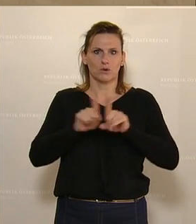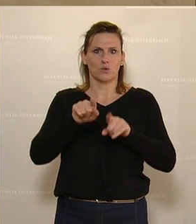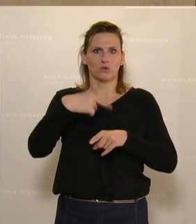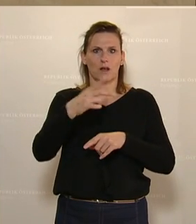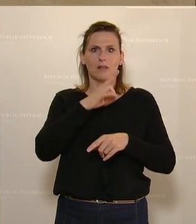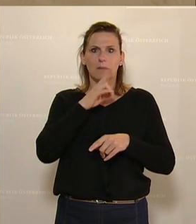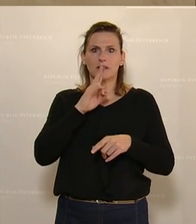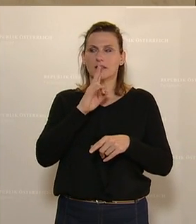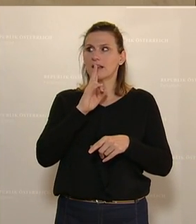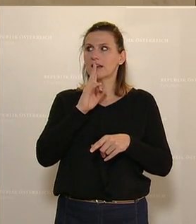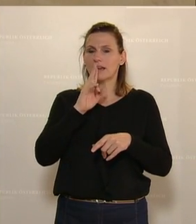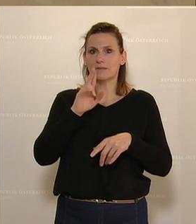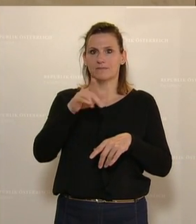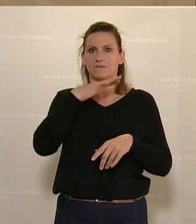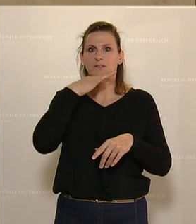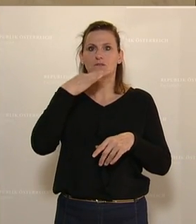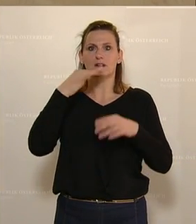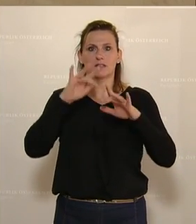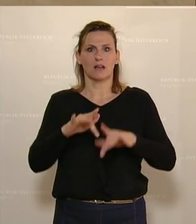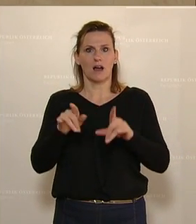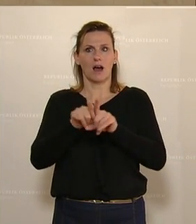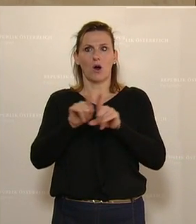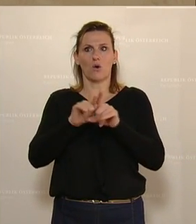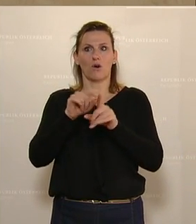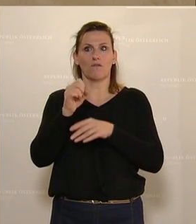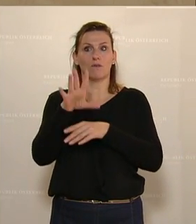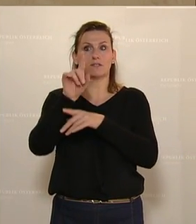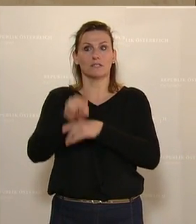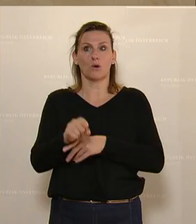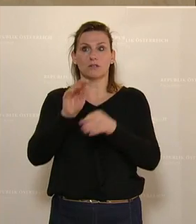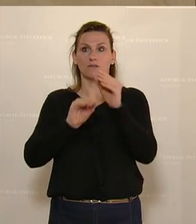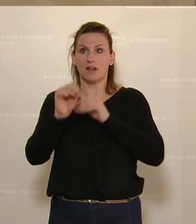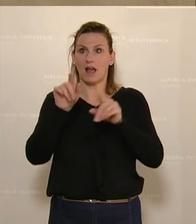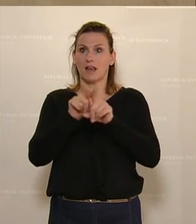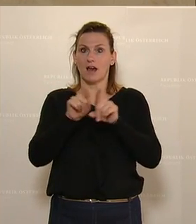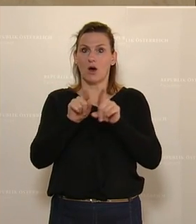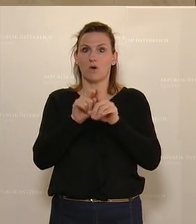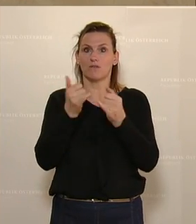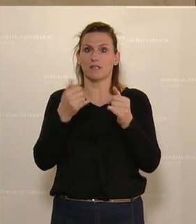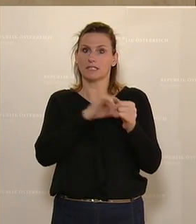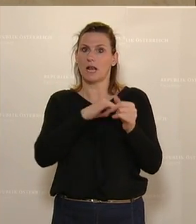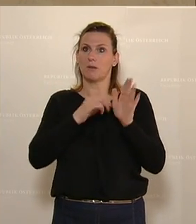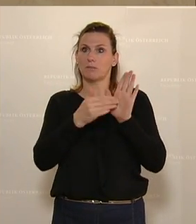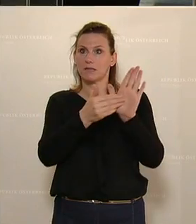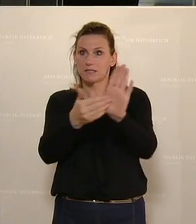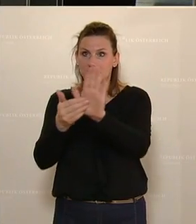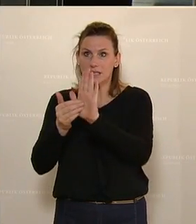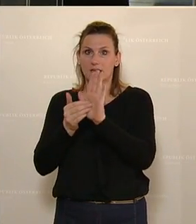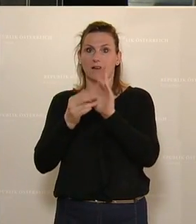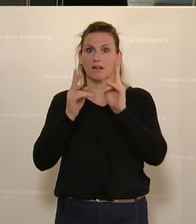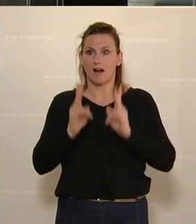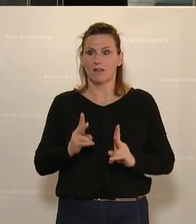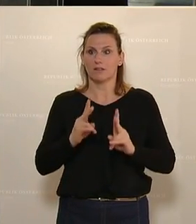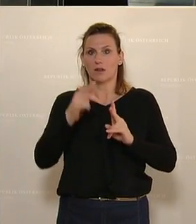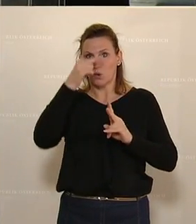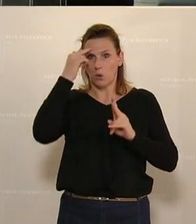Nachmittag dann über die vielen, Sie haben sie genannt, 15.000 Vereine, die sich auch selber präsentieren können, wo die Leute auch